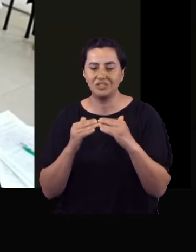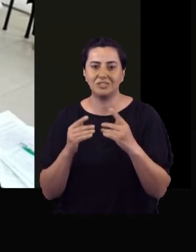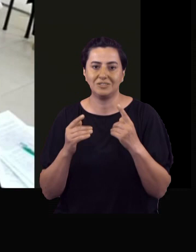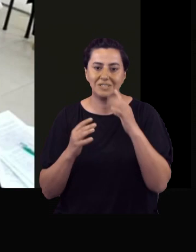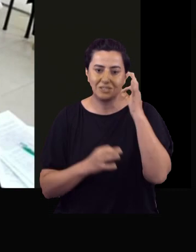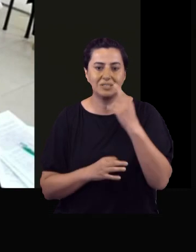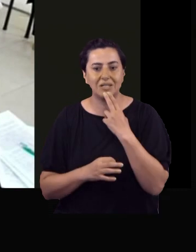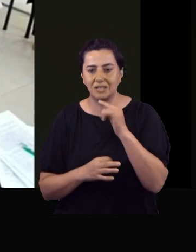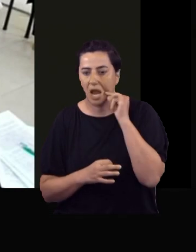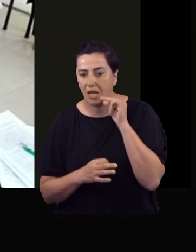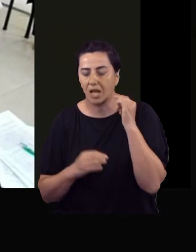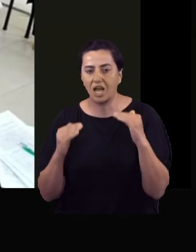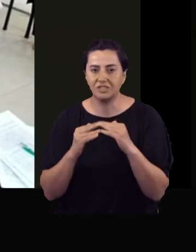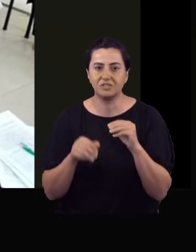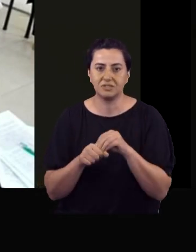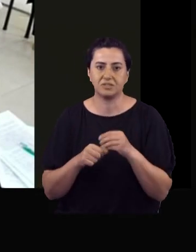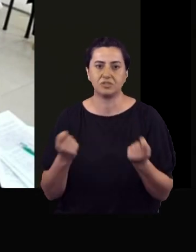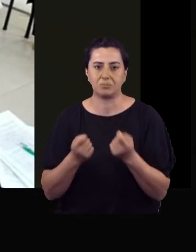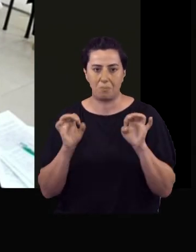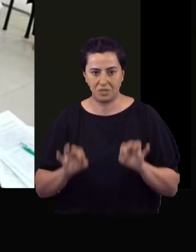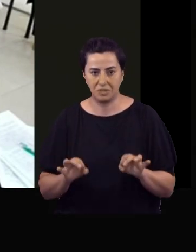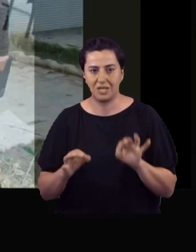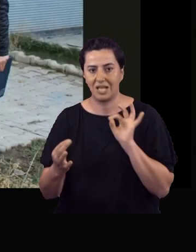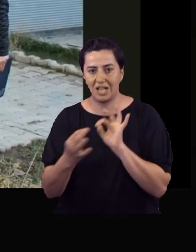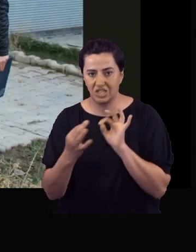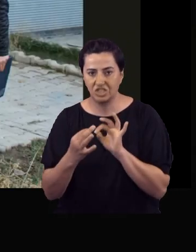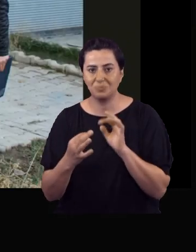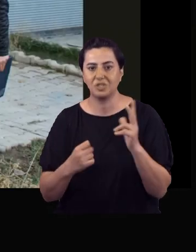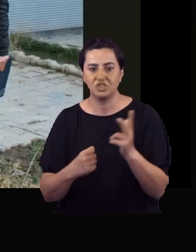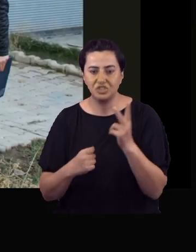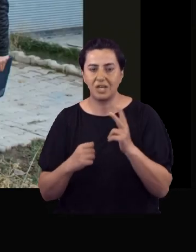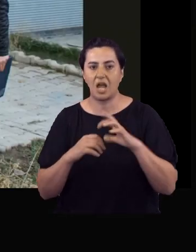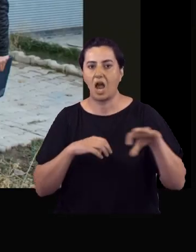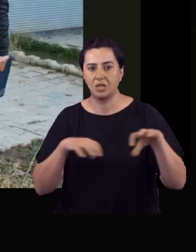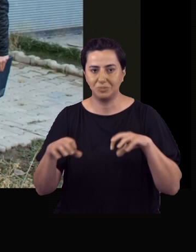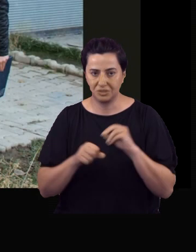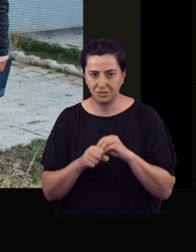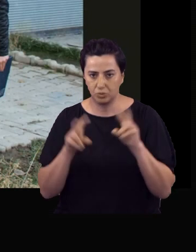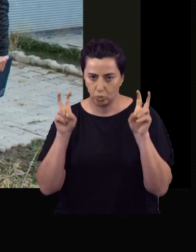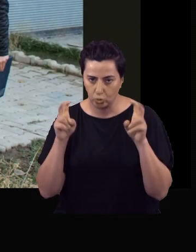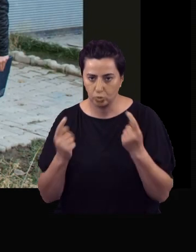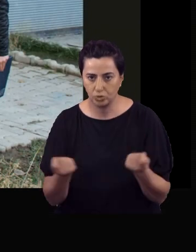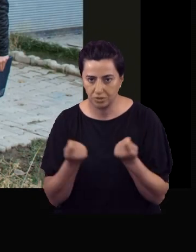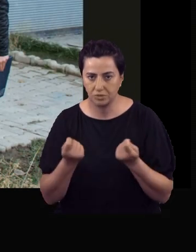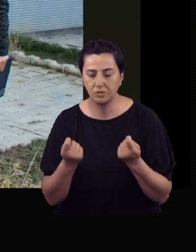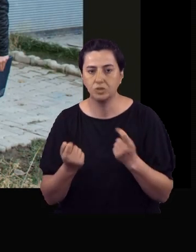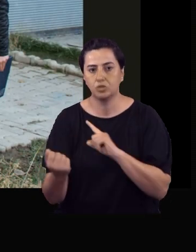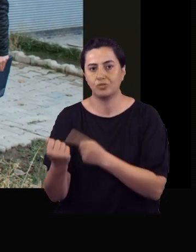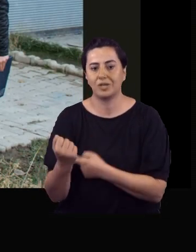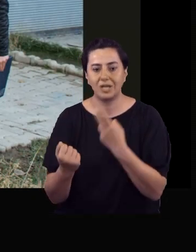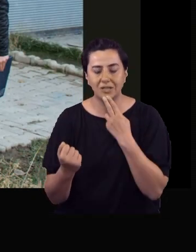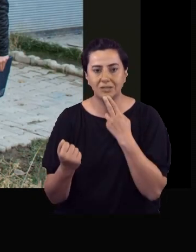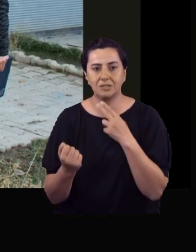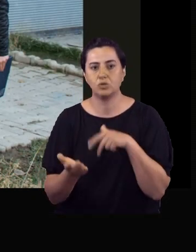çalışmasına katıldık. Toplumsal cinsiyet konuları iletişim, şiddet ve ayrımcılıktan yer alıyordu. Güçlü bir kadın